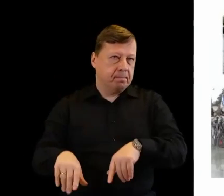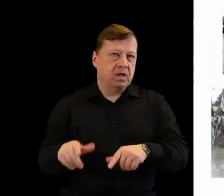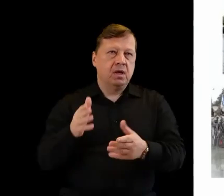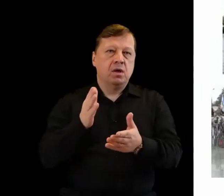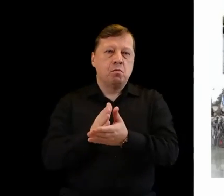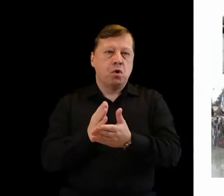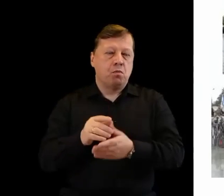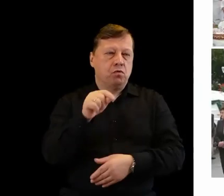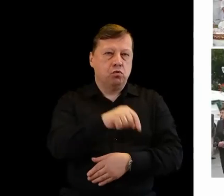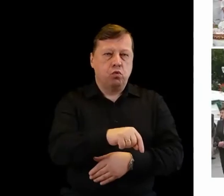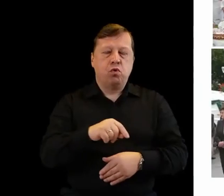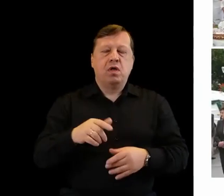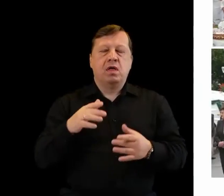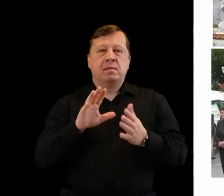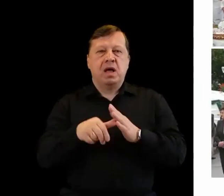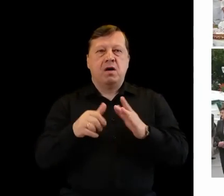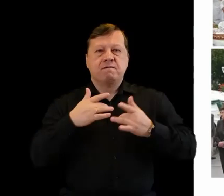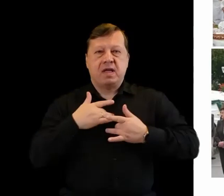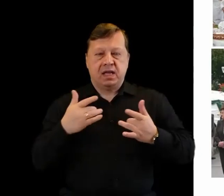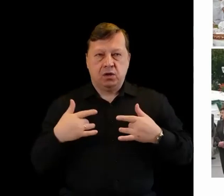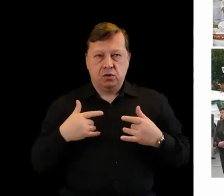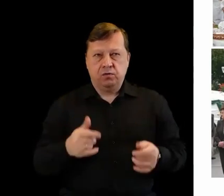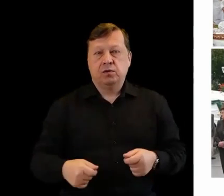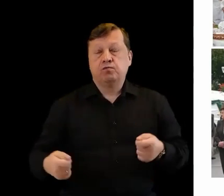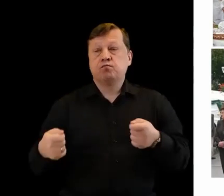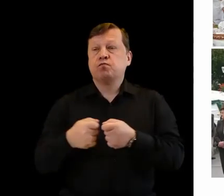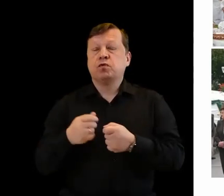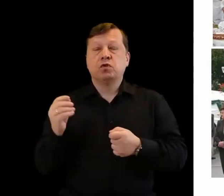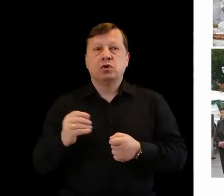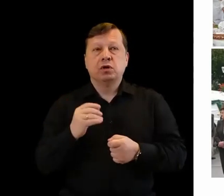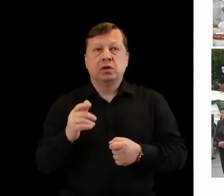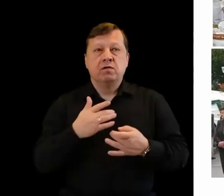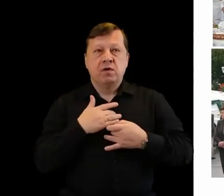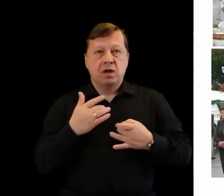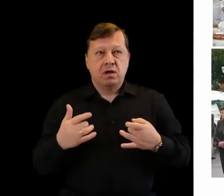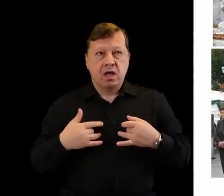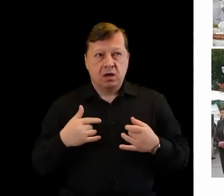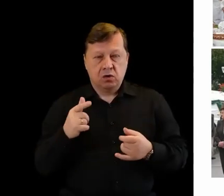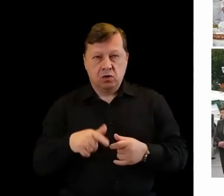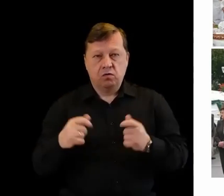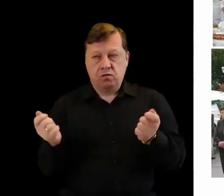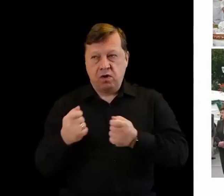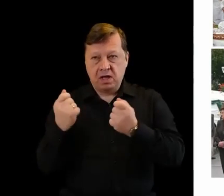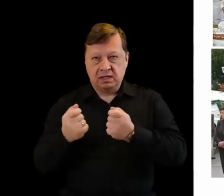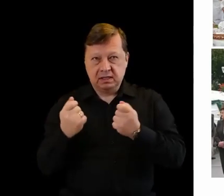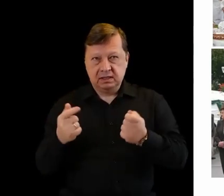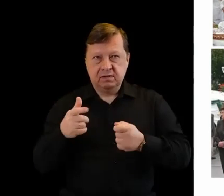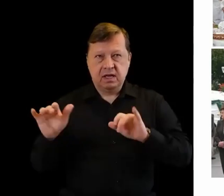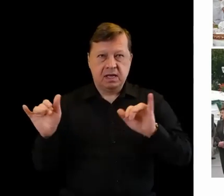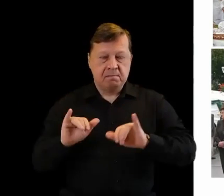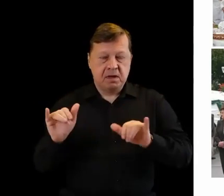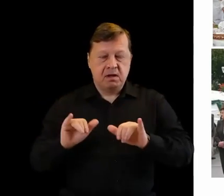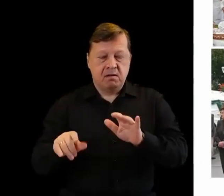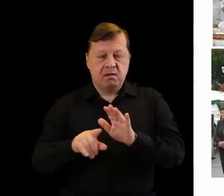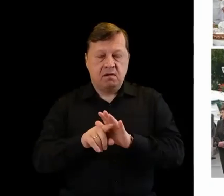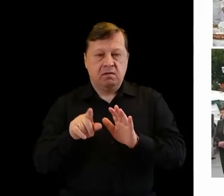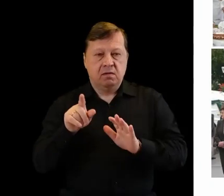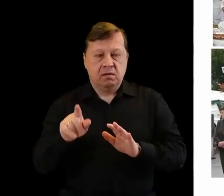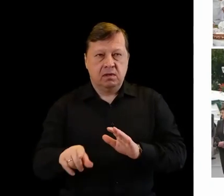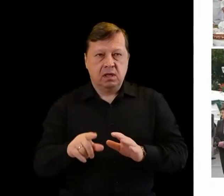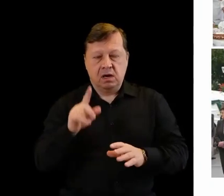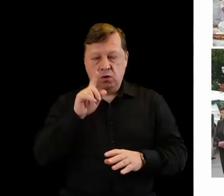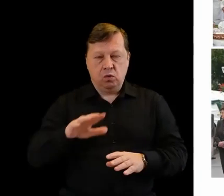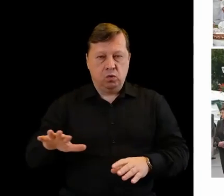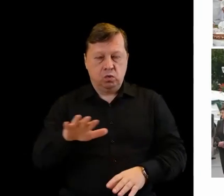to w Węgrowie. To też współorganizacja Węgrów Hip Hop Festiwalu. Imprezy dla ludzi.